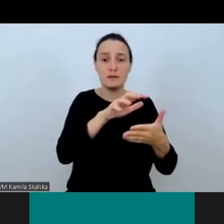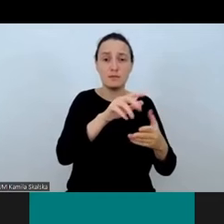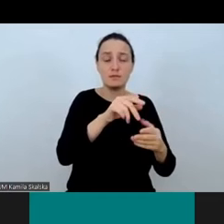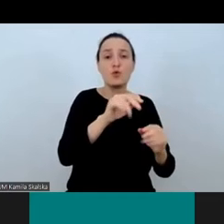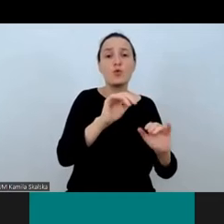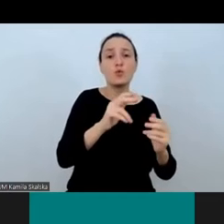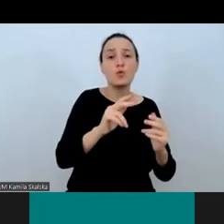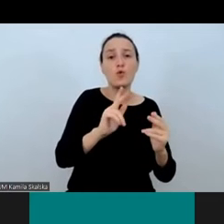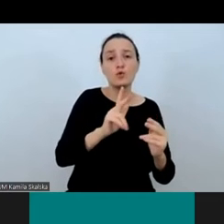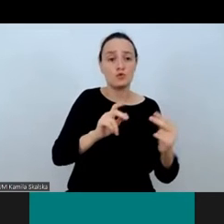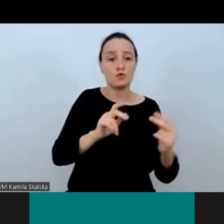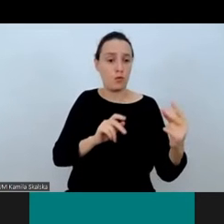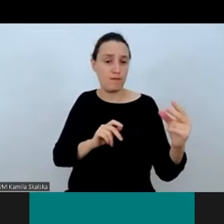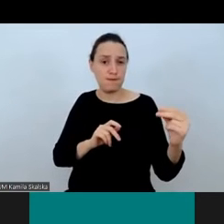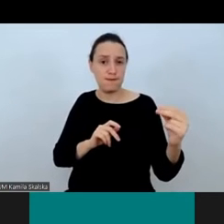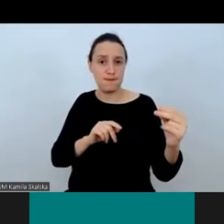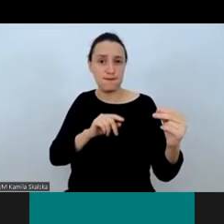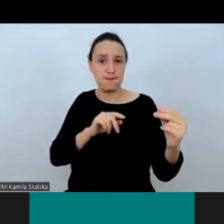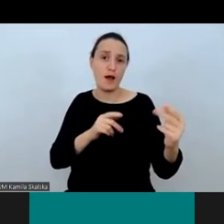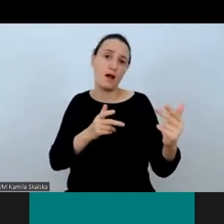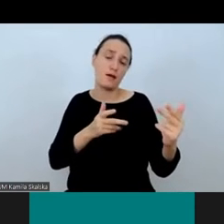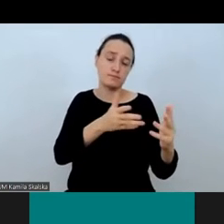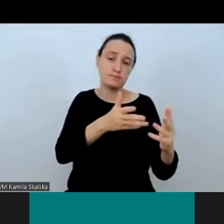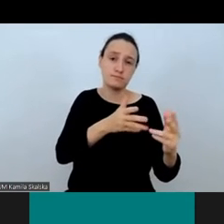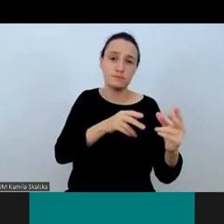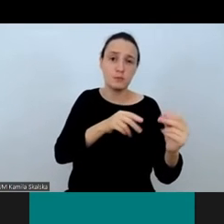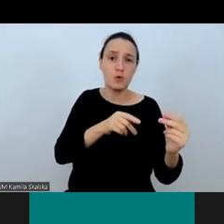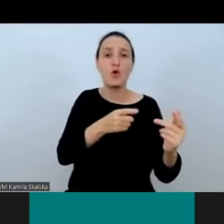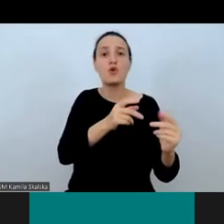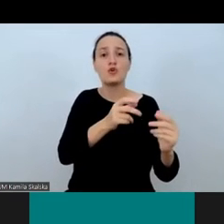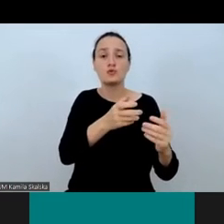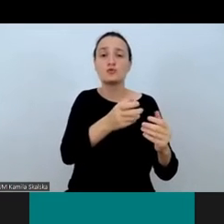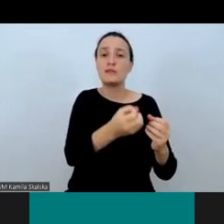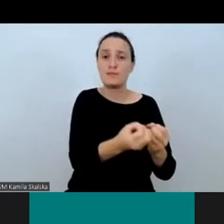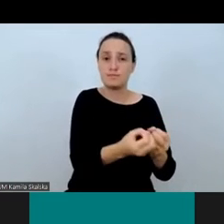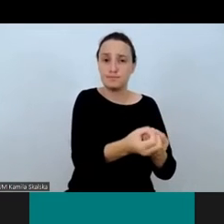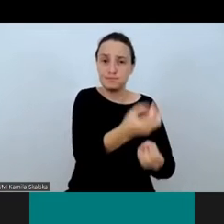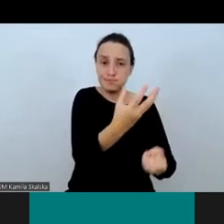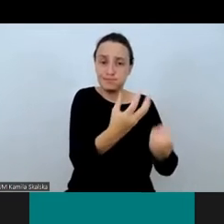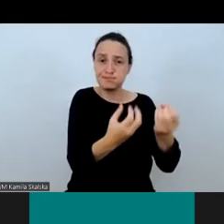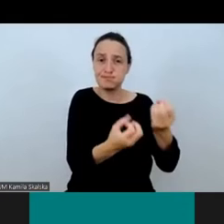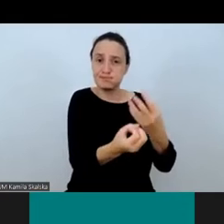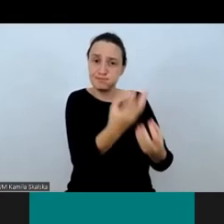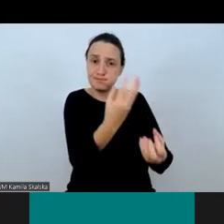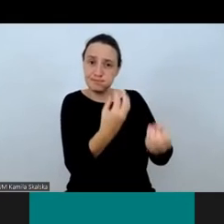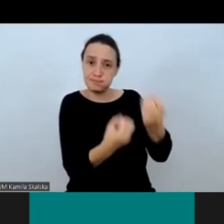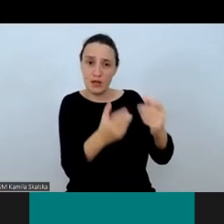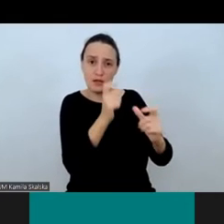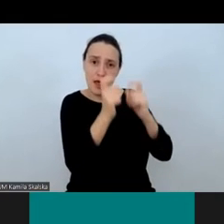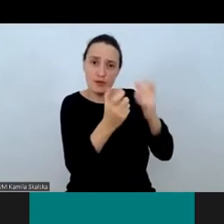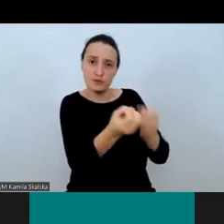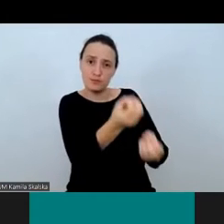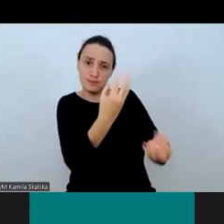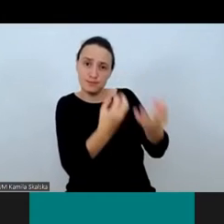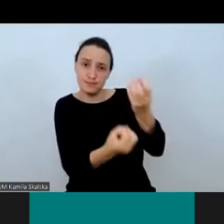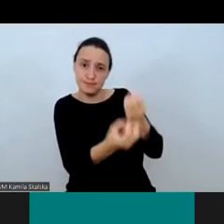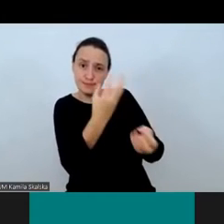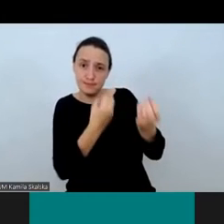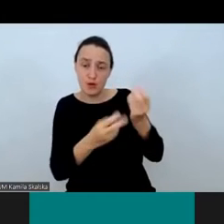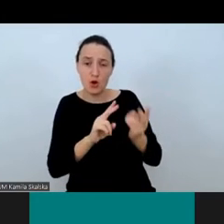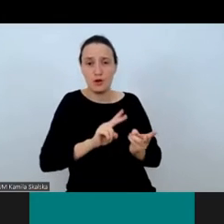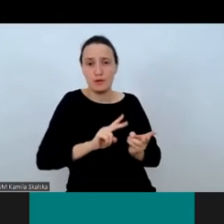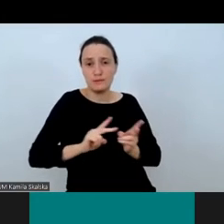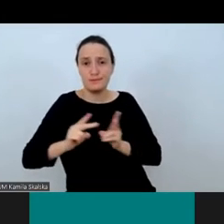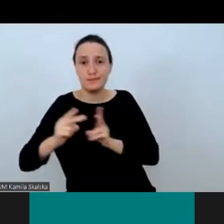jednorazowej prezentacji wypowiedzi w języku źródłowym. To jest ta